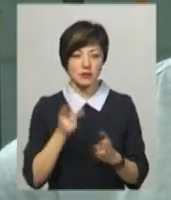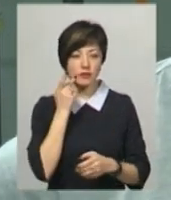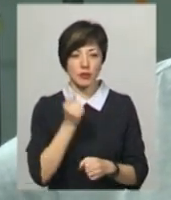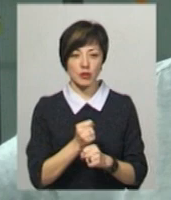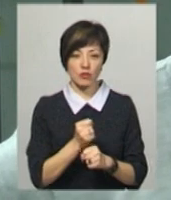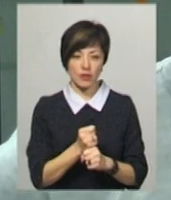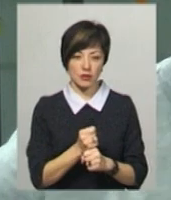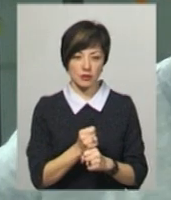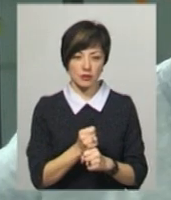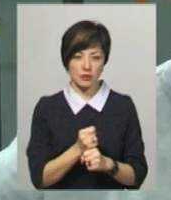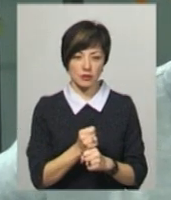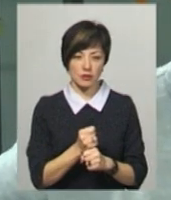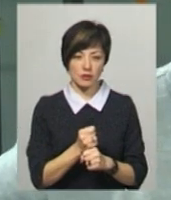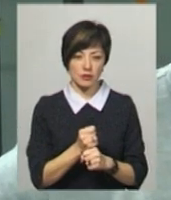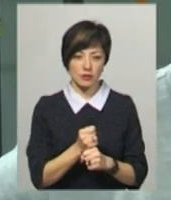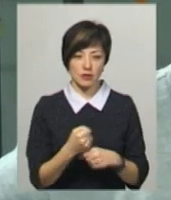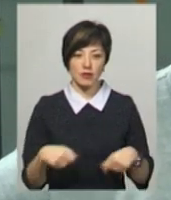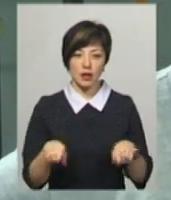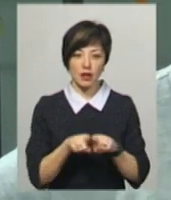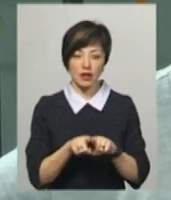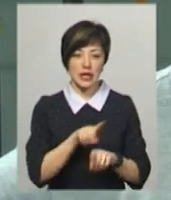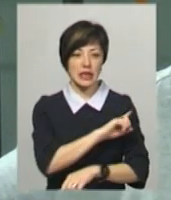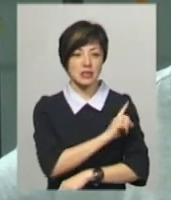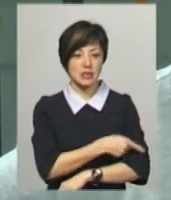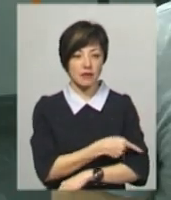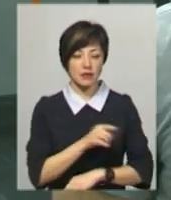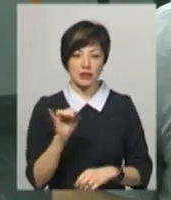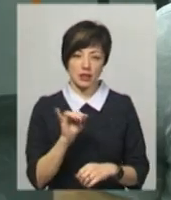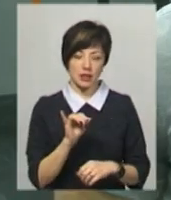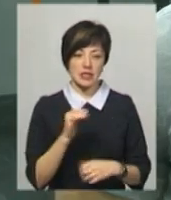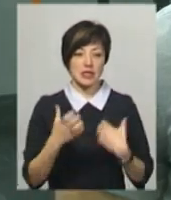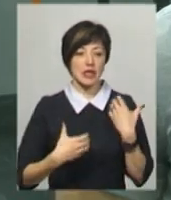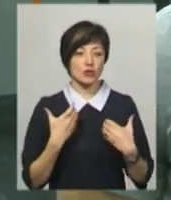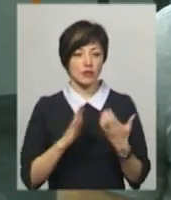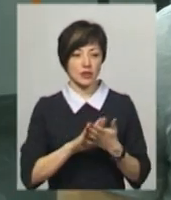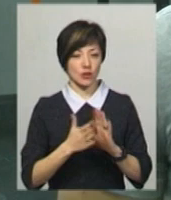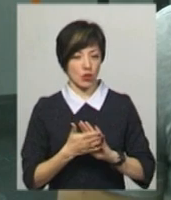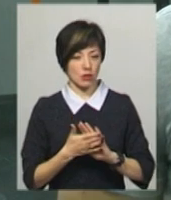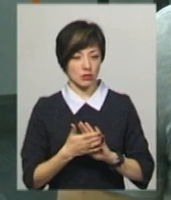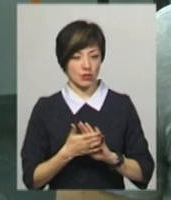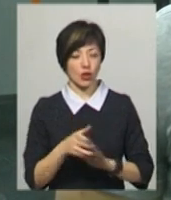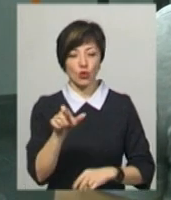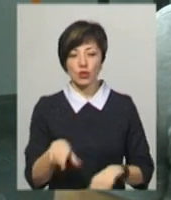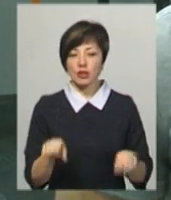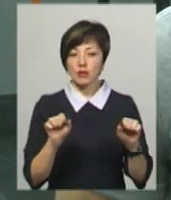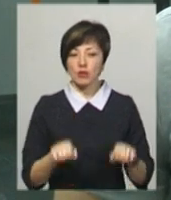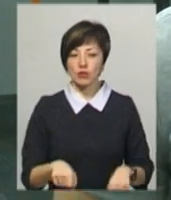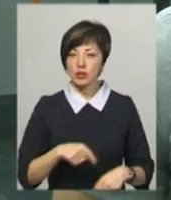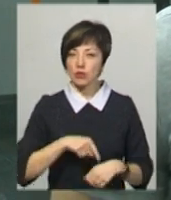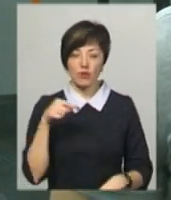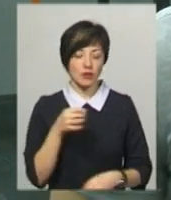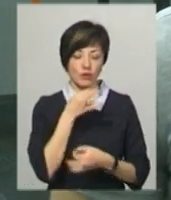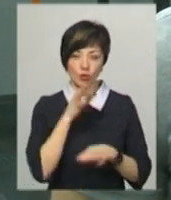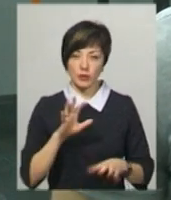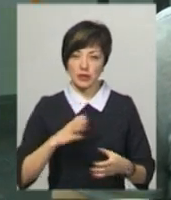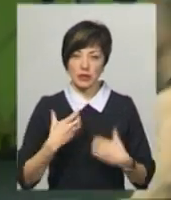таких інтенсивних та стресових ситуаціях. Тобто, людина може зреагувати в будь-якій